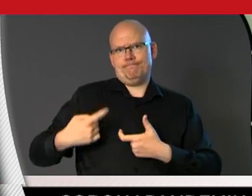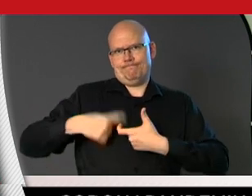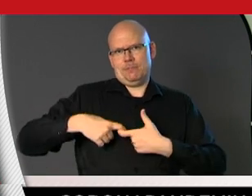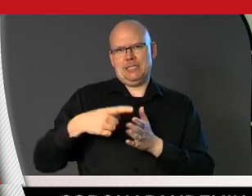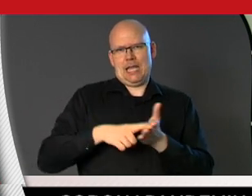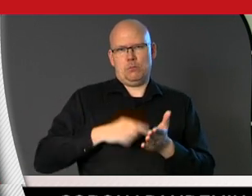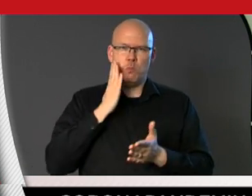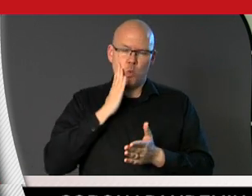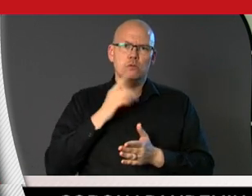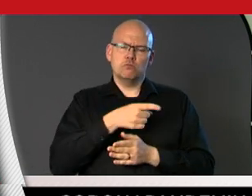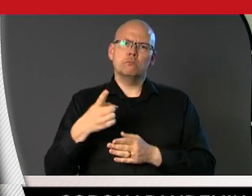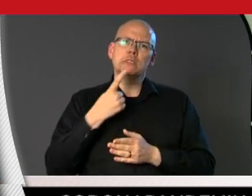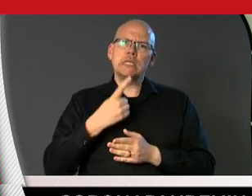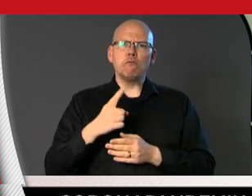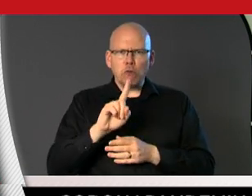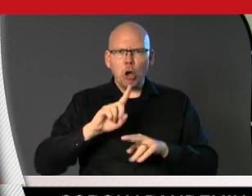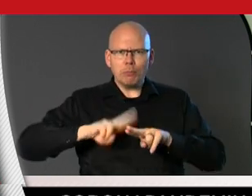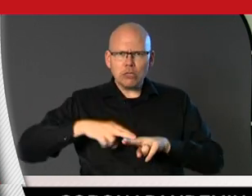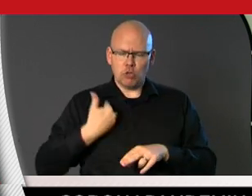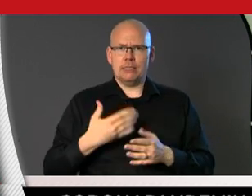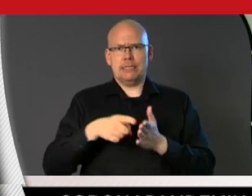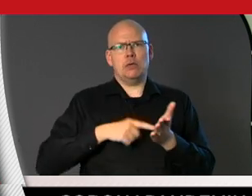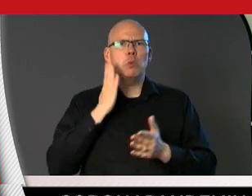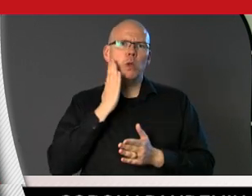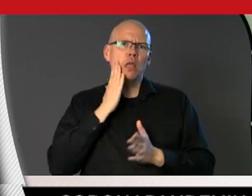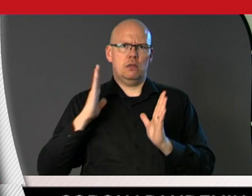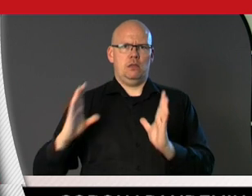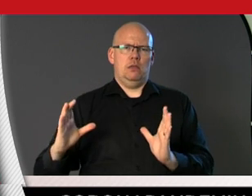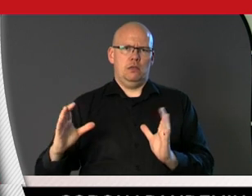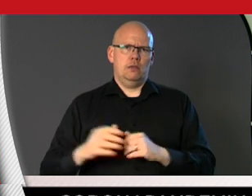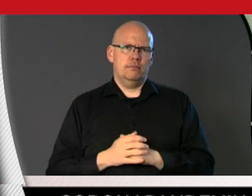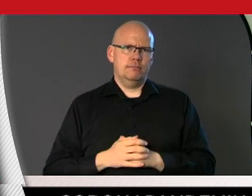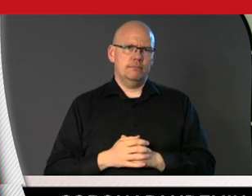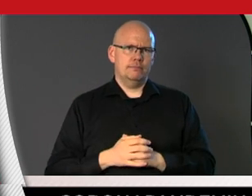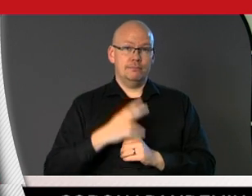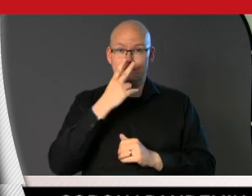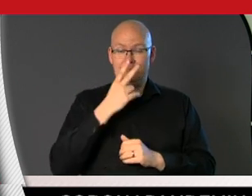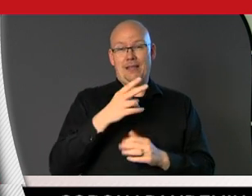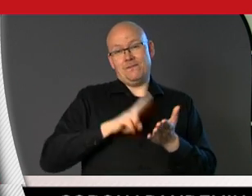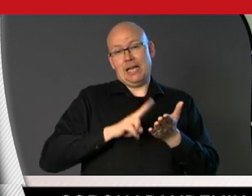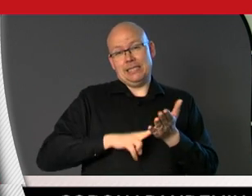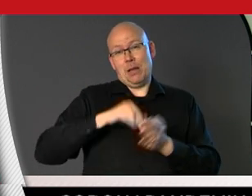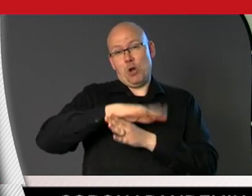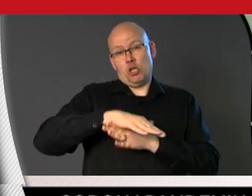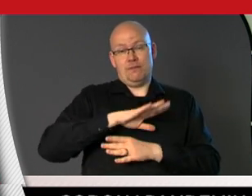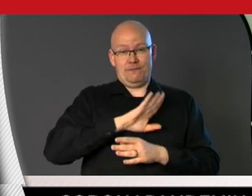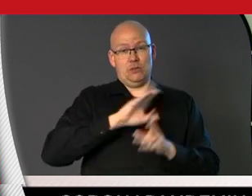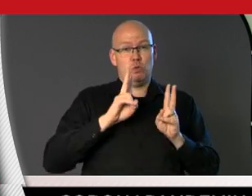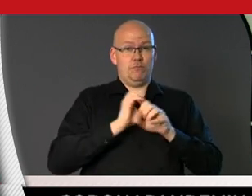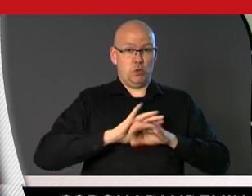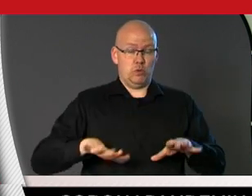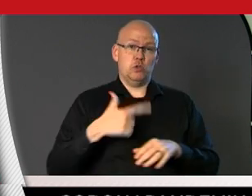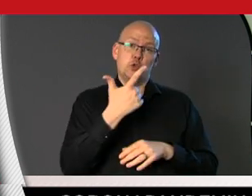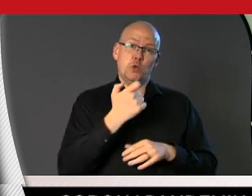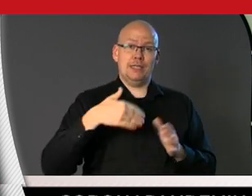platsen för dödsfallet är särskilt boende. Nu visar jag inte den uppdelade som finns i faktabladet mellan 70